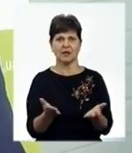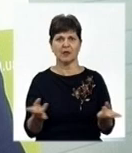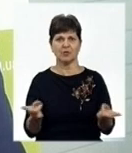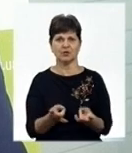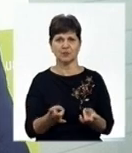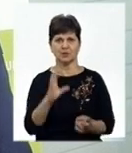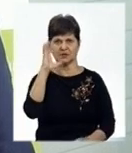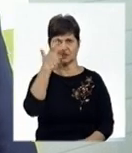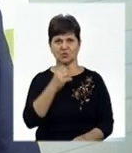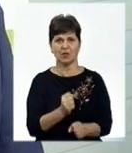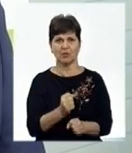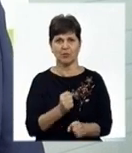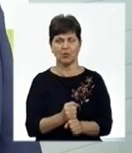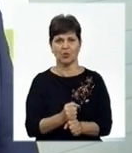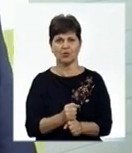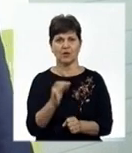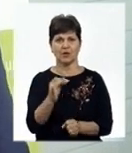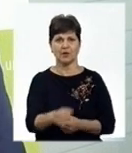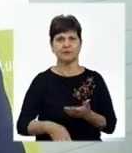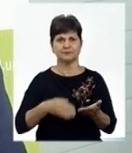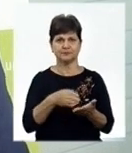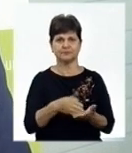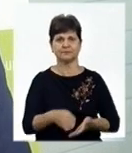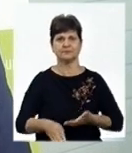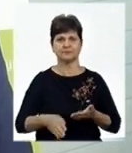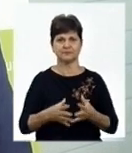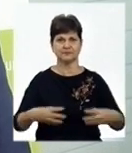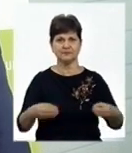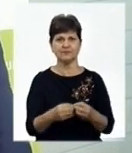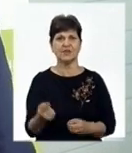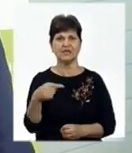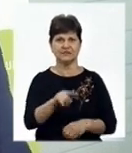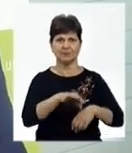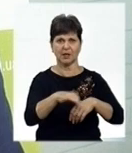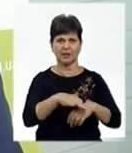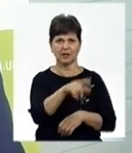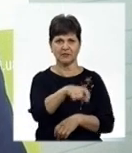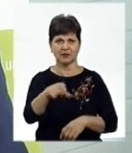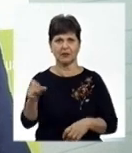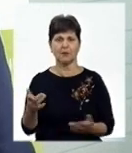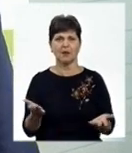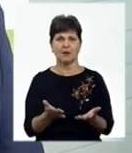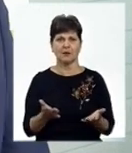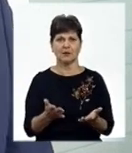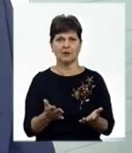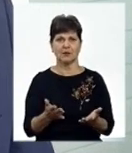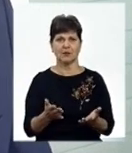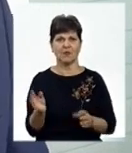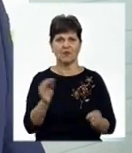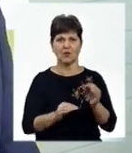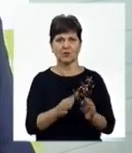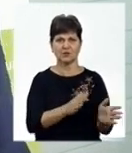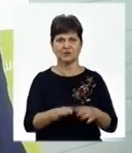серйозної роботи і безпосередньо з сім'ями, і з тими кривниками, які формують